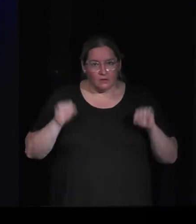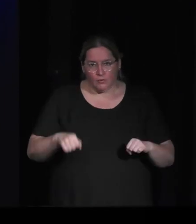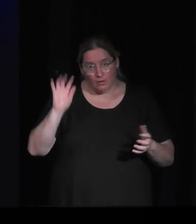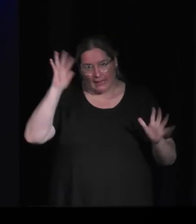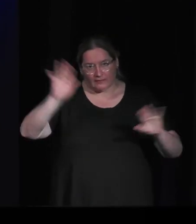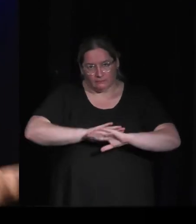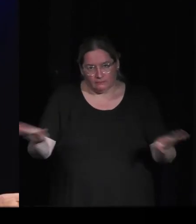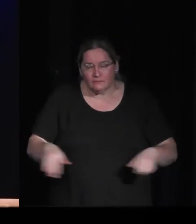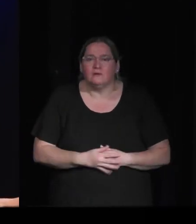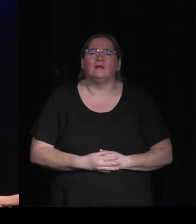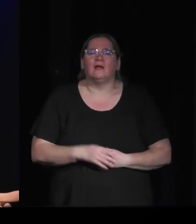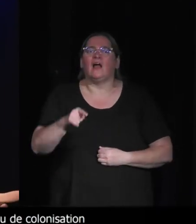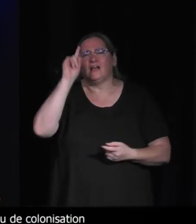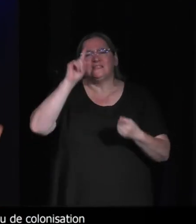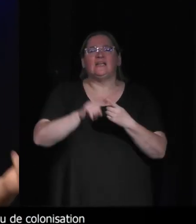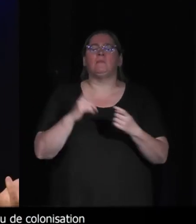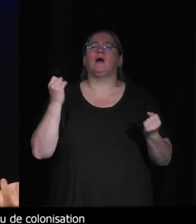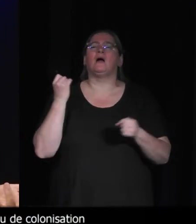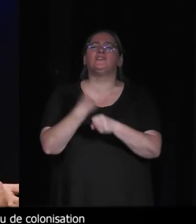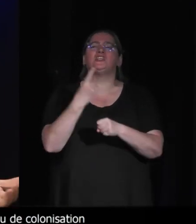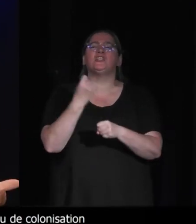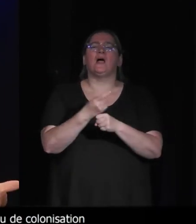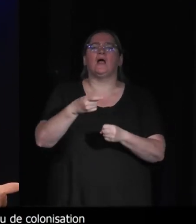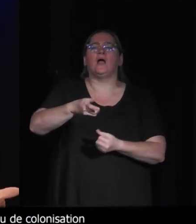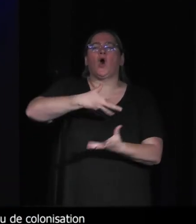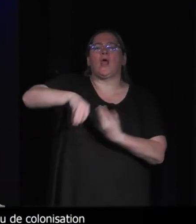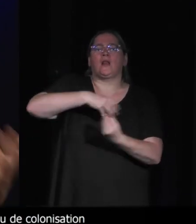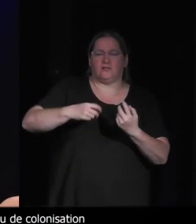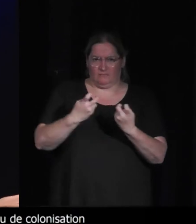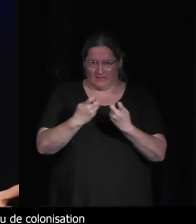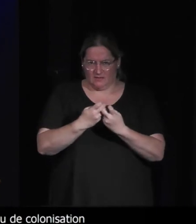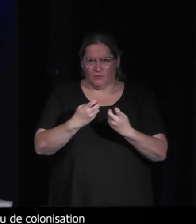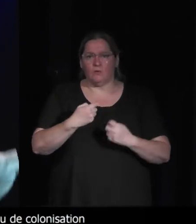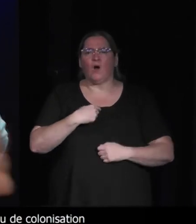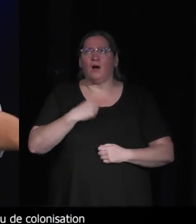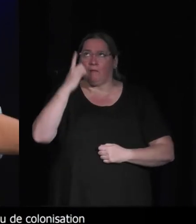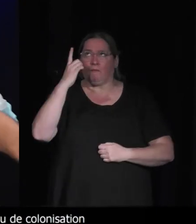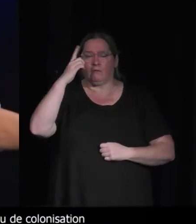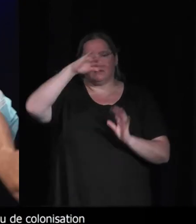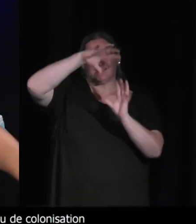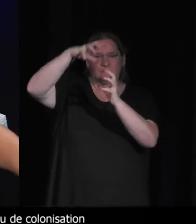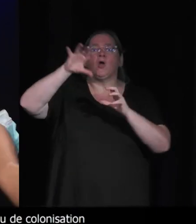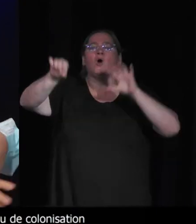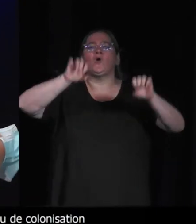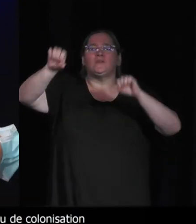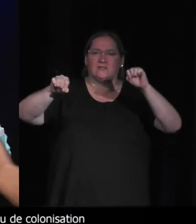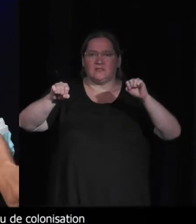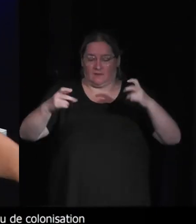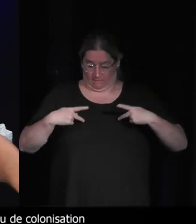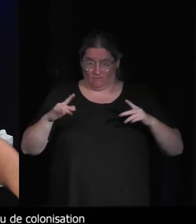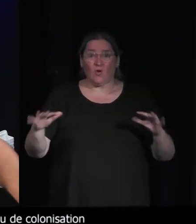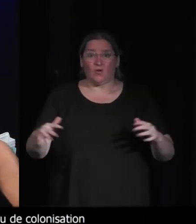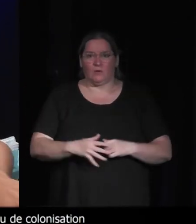tourne autour de la question du recyclage et des déchets. C'est-à que pour faire vivre sa petite colonie spatiale en permanence, on se met à mettre dans des coins de la carte toutes les